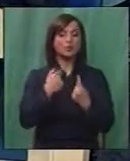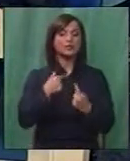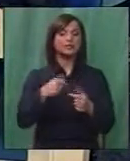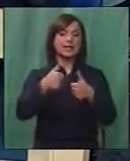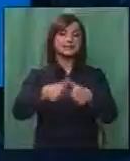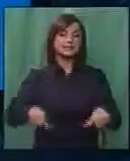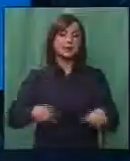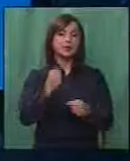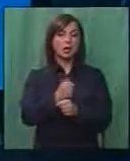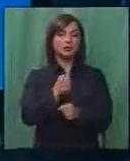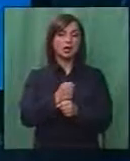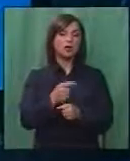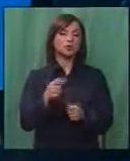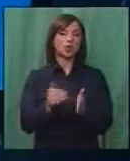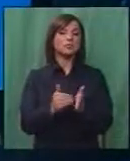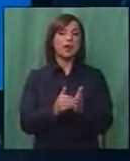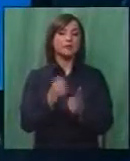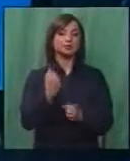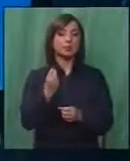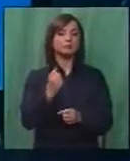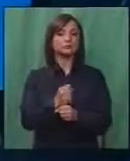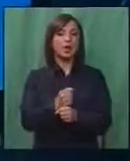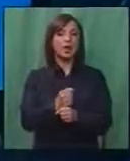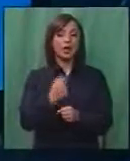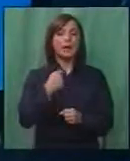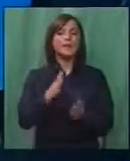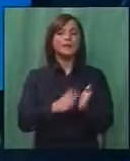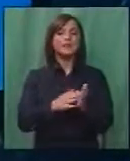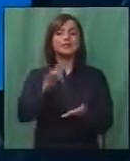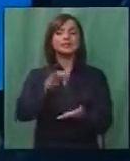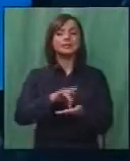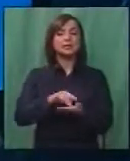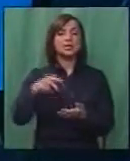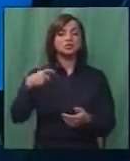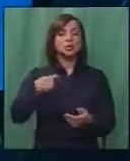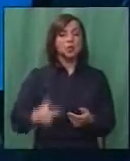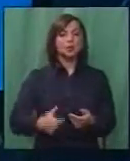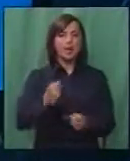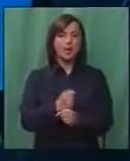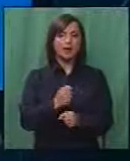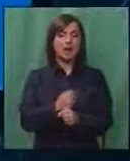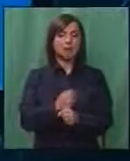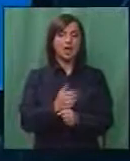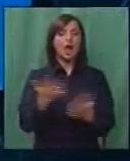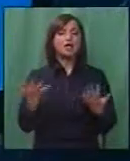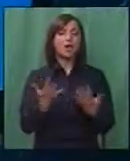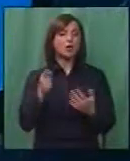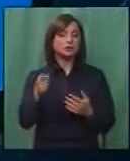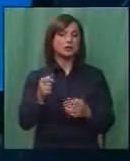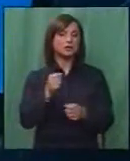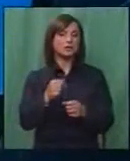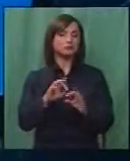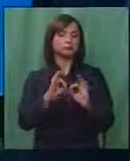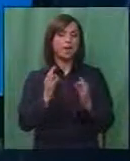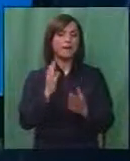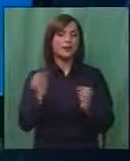системот ни функционира како што треба. Замете ги центрите за социјална работа. Како се тие екитпирани?